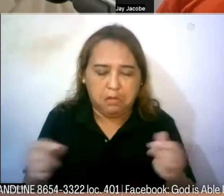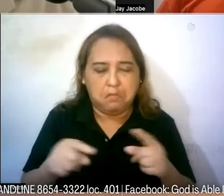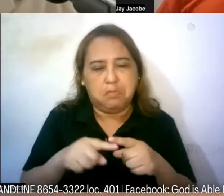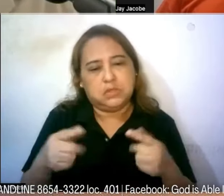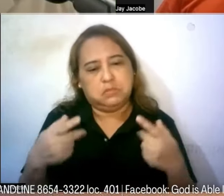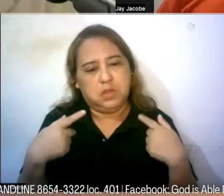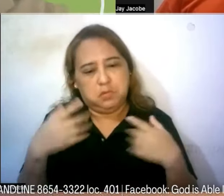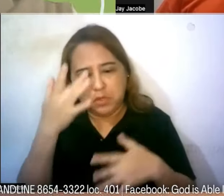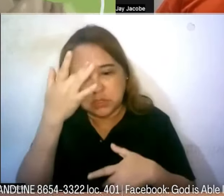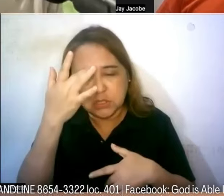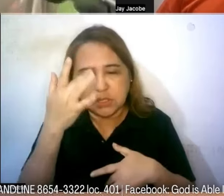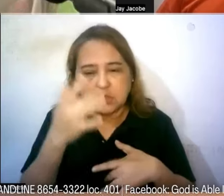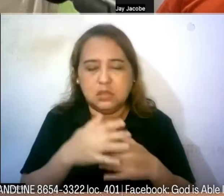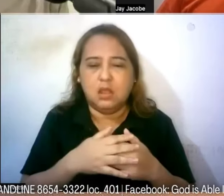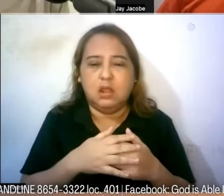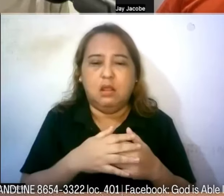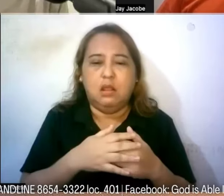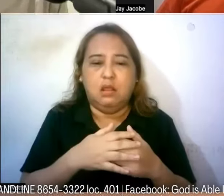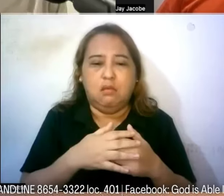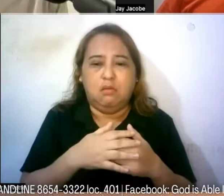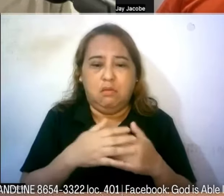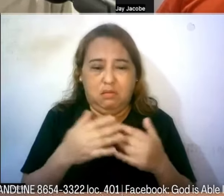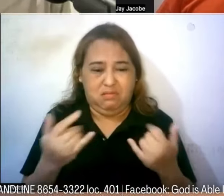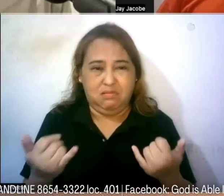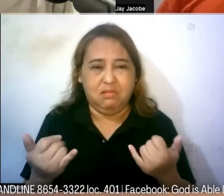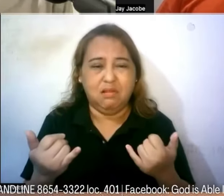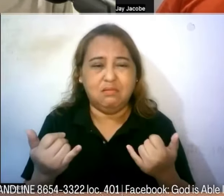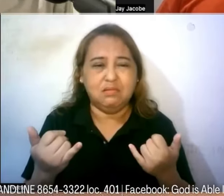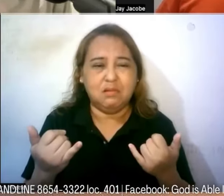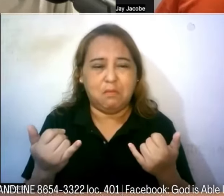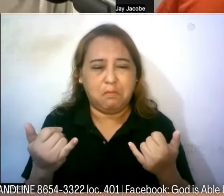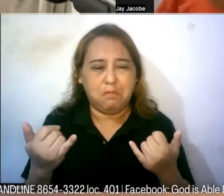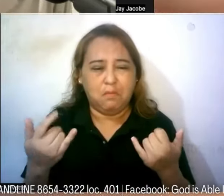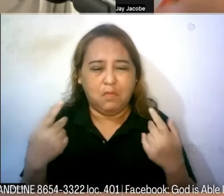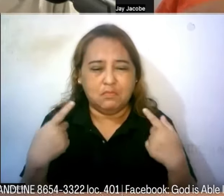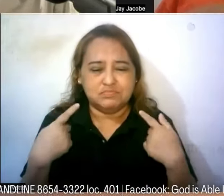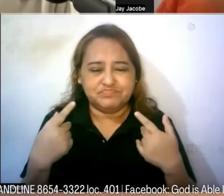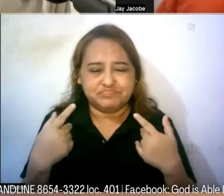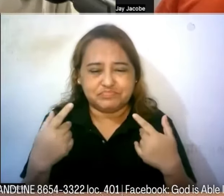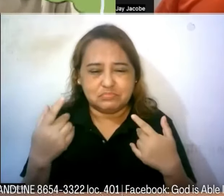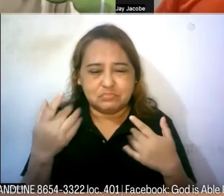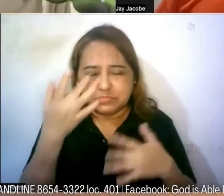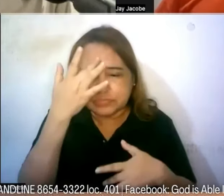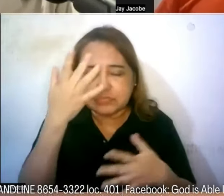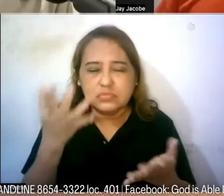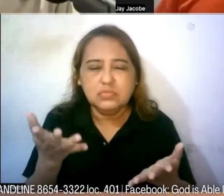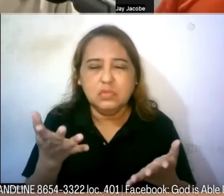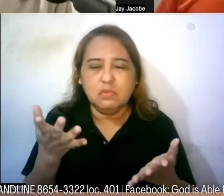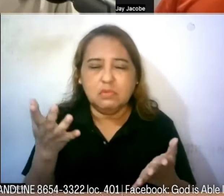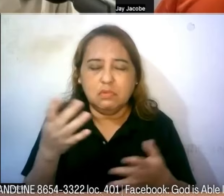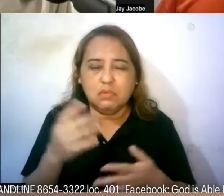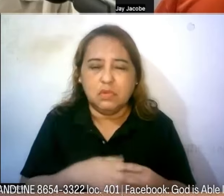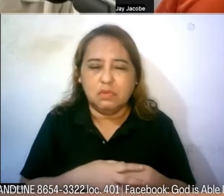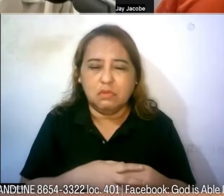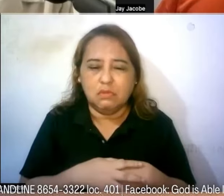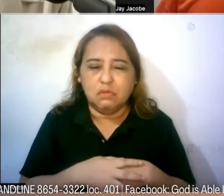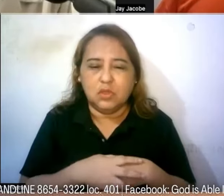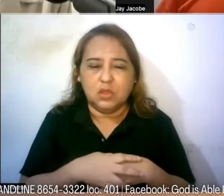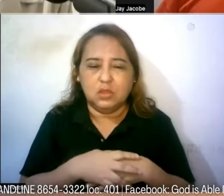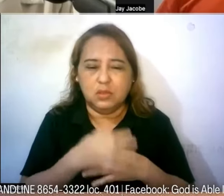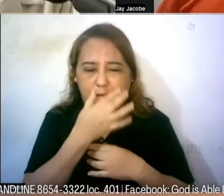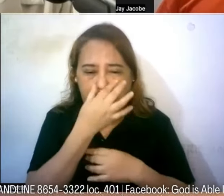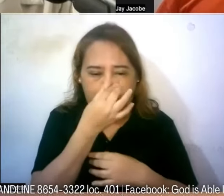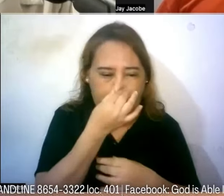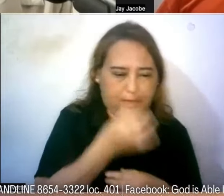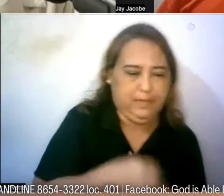bilang asawa at pastor ngayon may bago kang hinaharap ano mga pinapakita ng Diyos tungkol sa kanyang sarili sa iyo sa mga pinagdadaanan mong